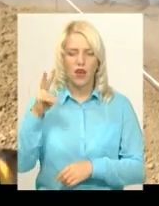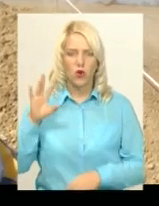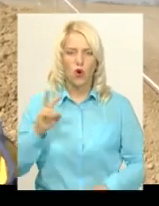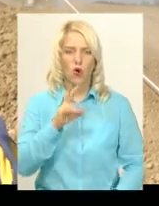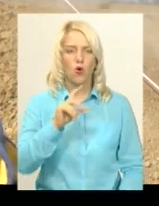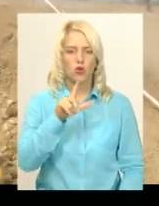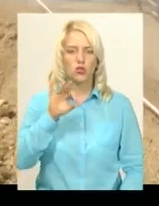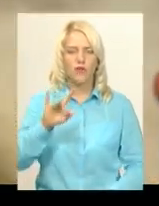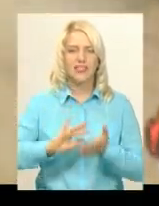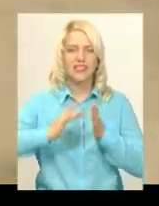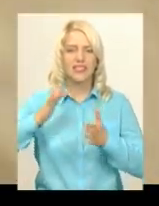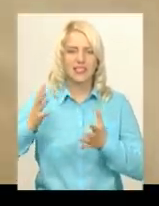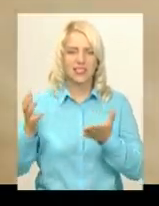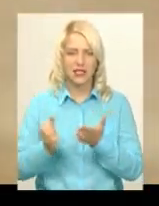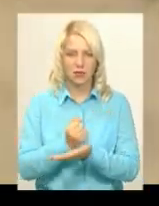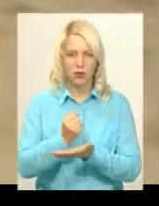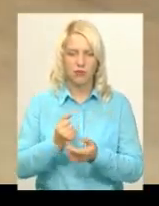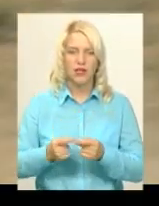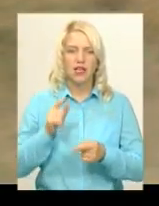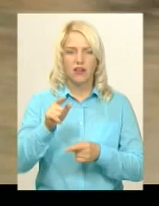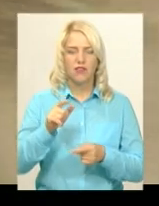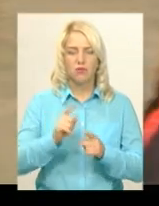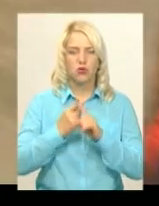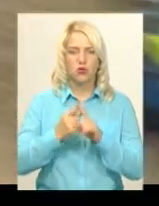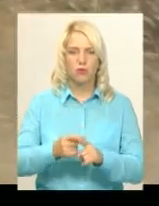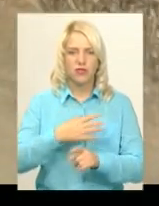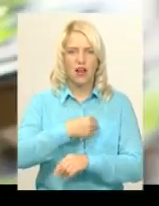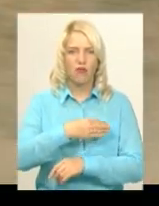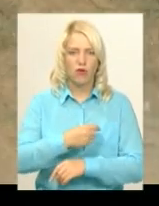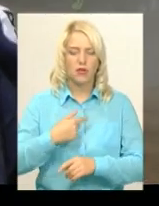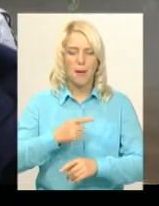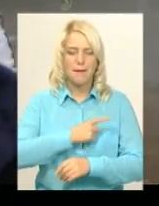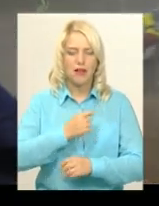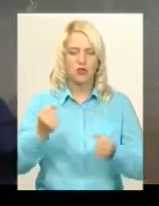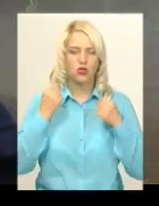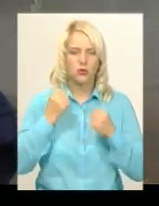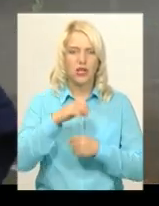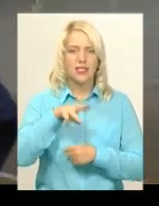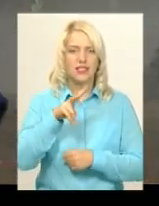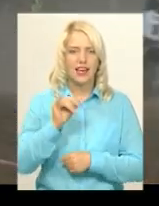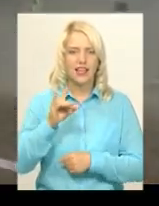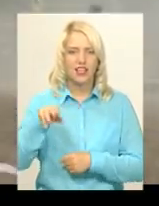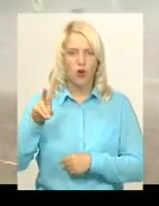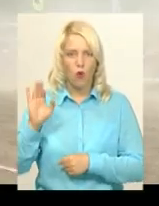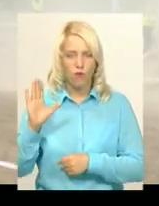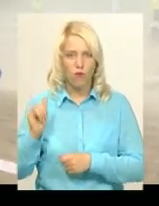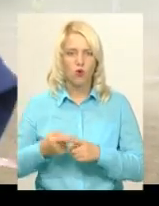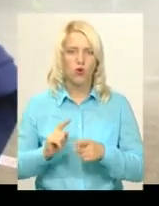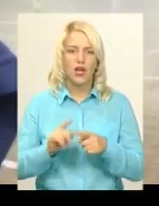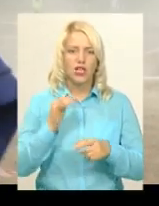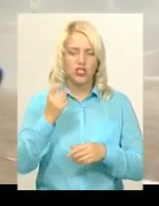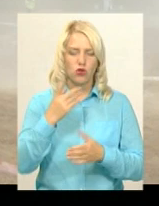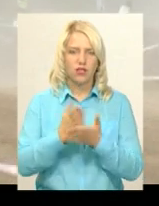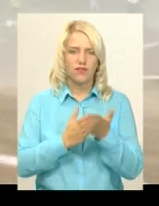срібним призером серед ветеранів молодшої вікової групи. Він поступив сельвів'янину майстру спорту Олегу Скрипнікову. Ще один хмельницький ветеран Віктор